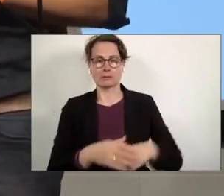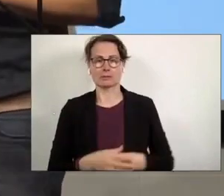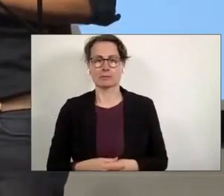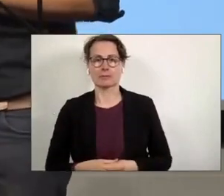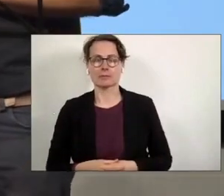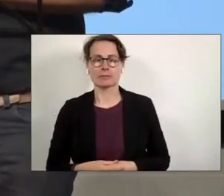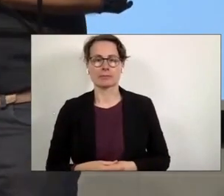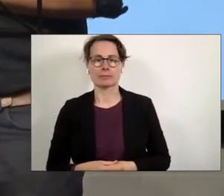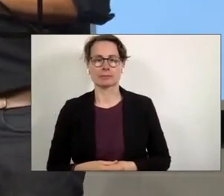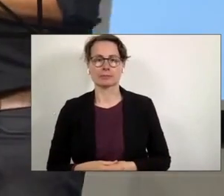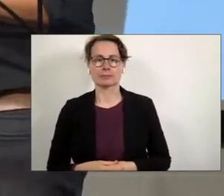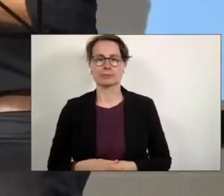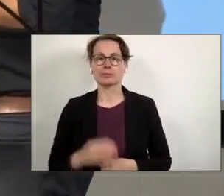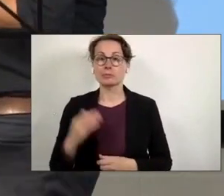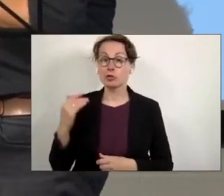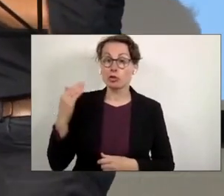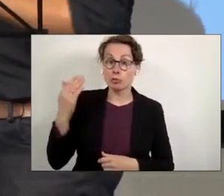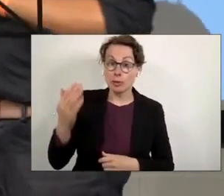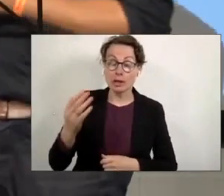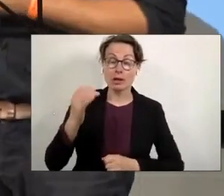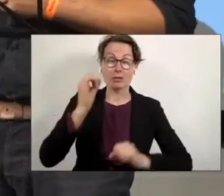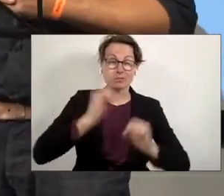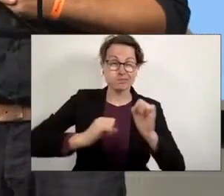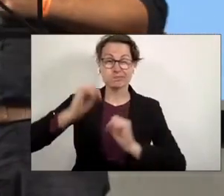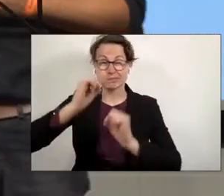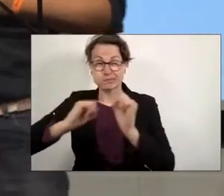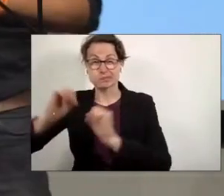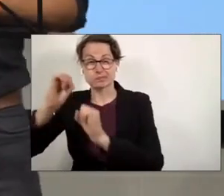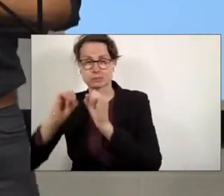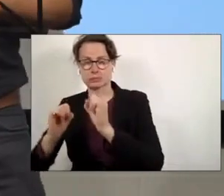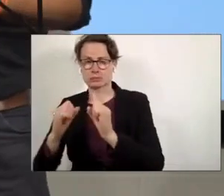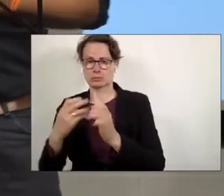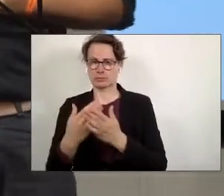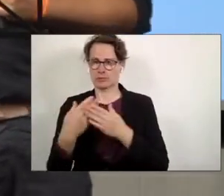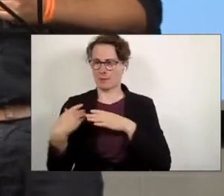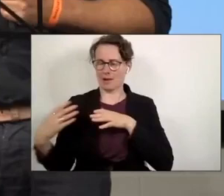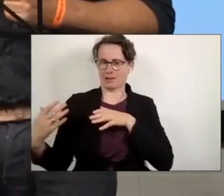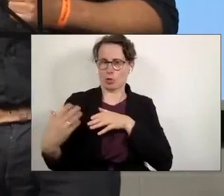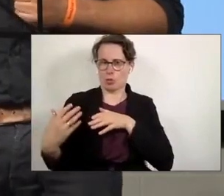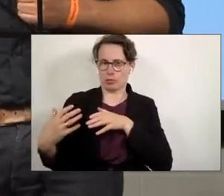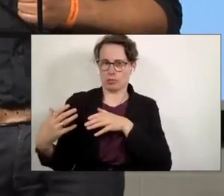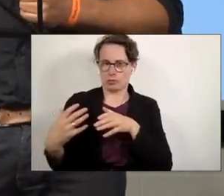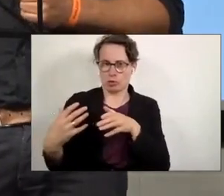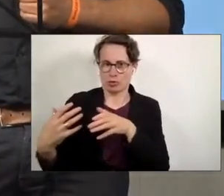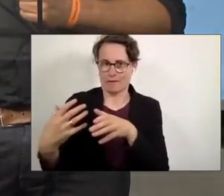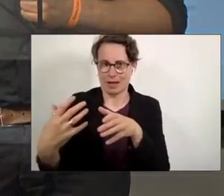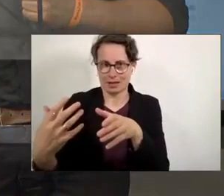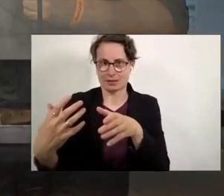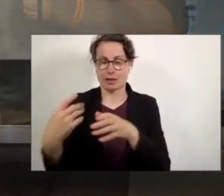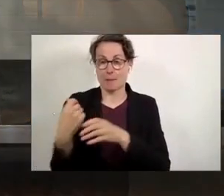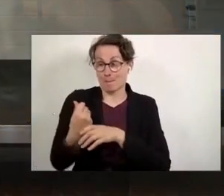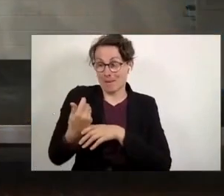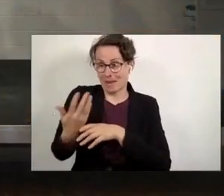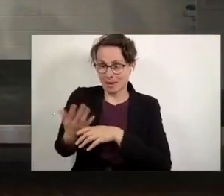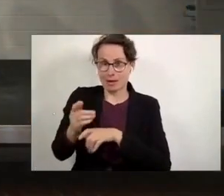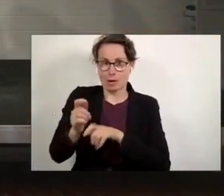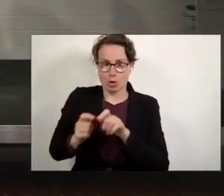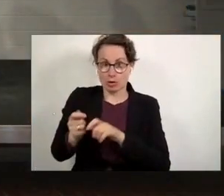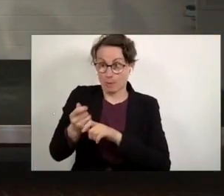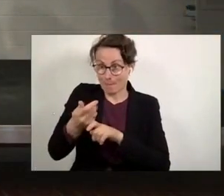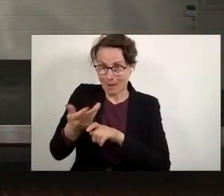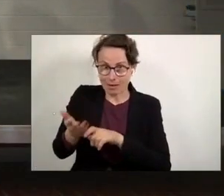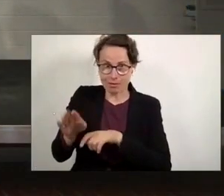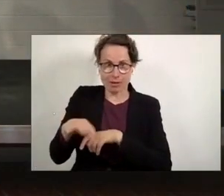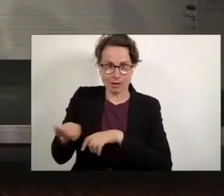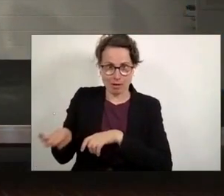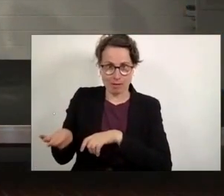Genau, und später dann auch Schlägereien. Deswegen ist man immer als Gruppe unterwegs gewesen. Mehrere Leute, mehrere Kinder. Nach